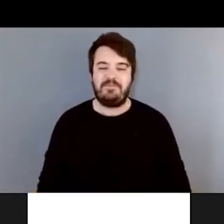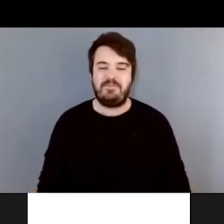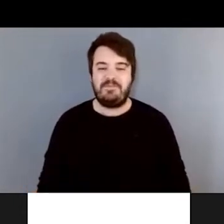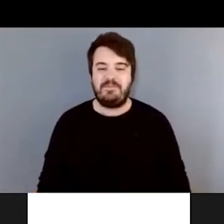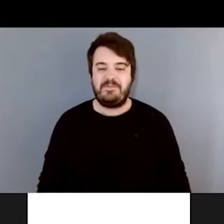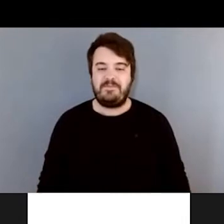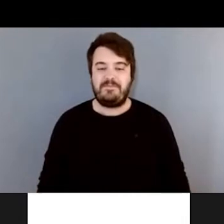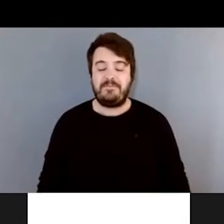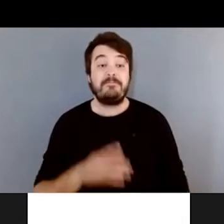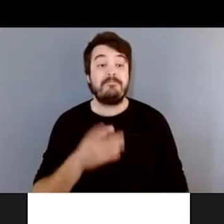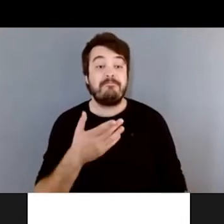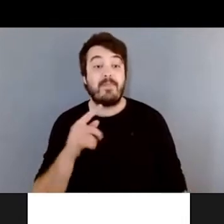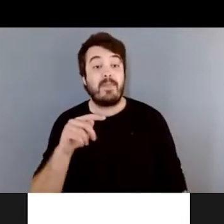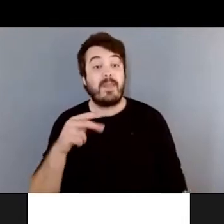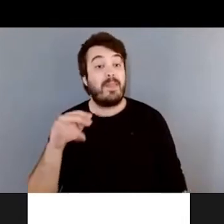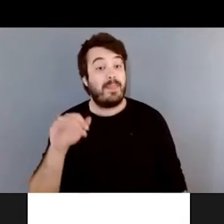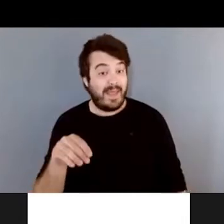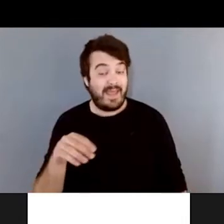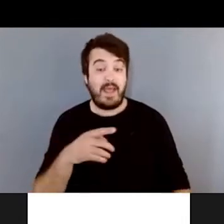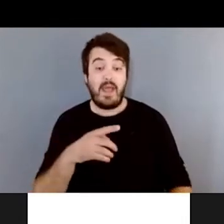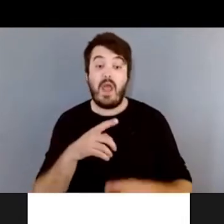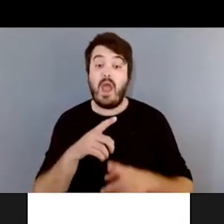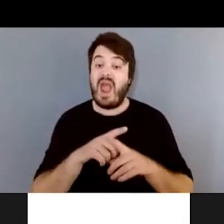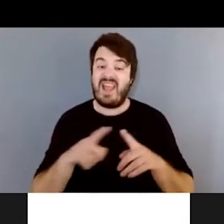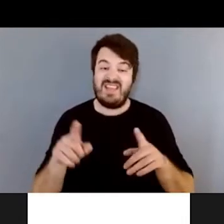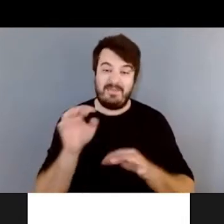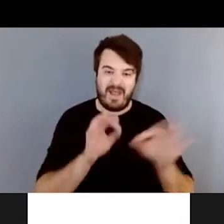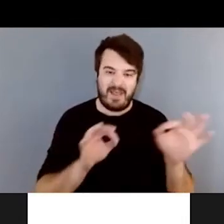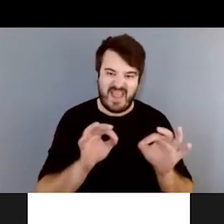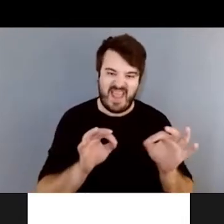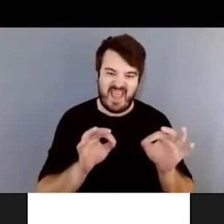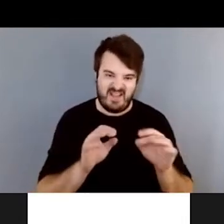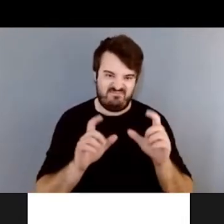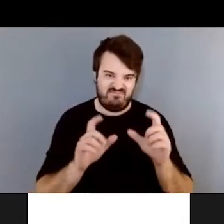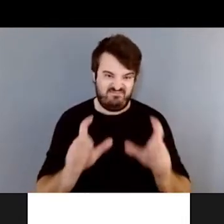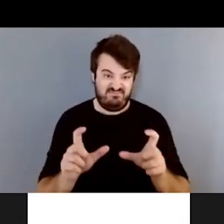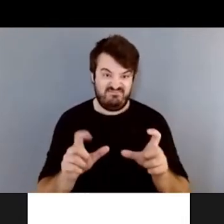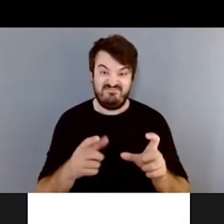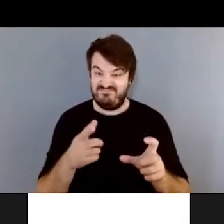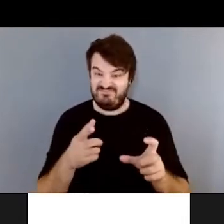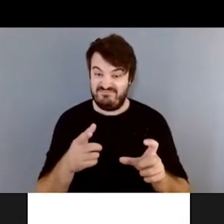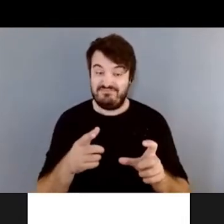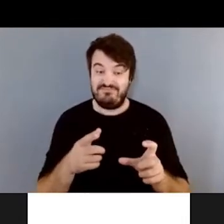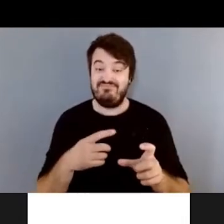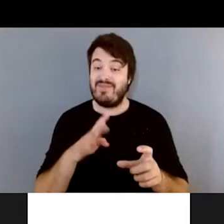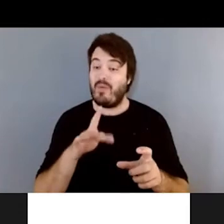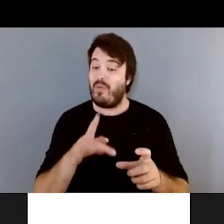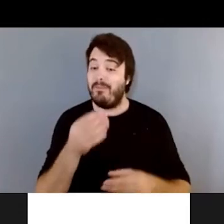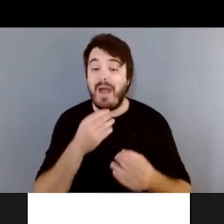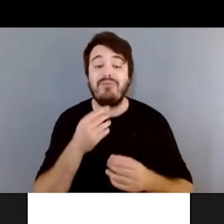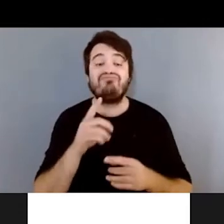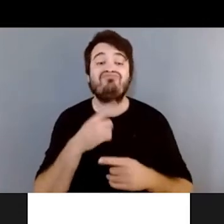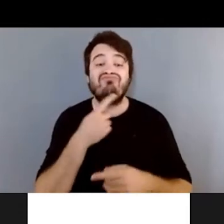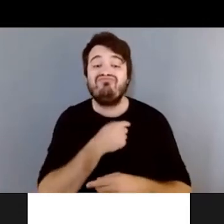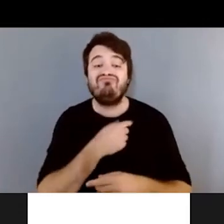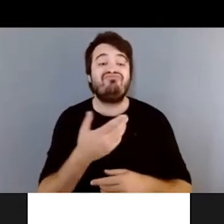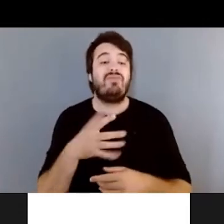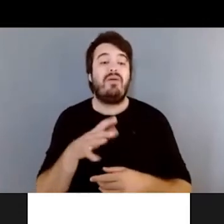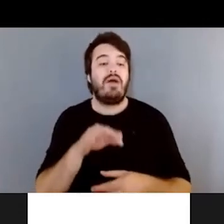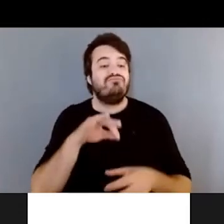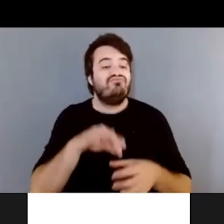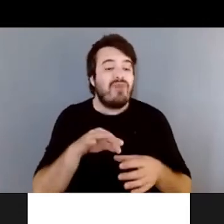Le thym, en plus d'être antibactérien, donc que ça soit parce qu'on le mange, parce qu'on prend une